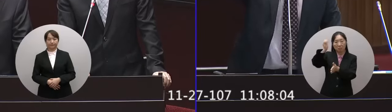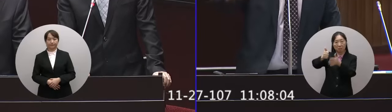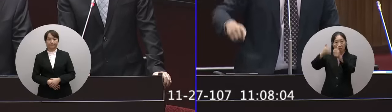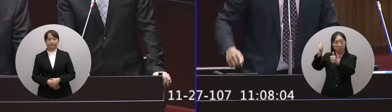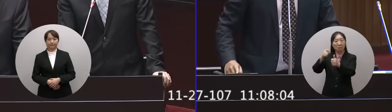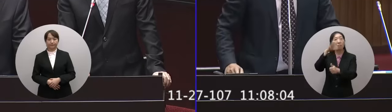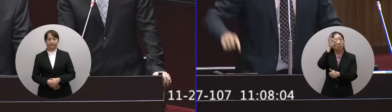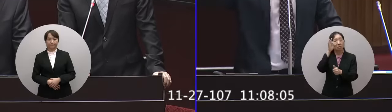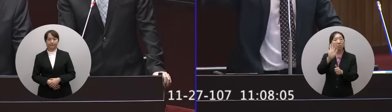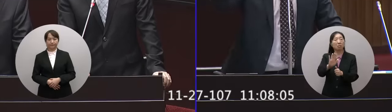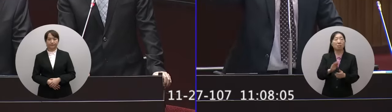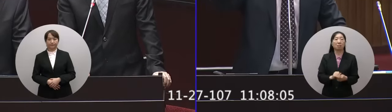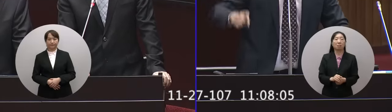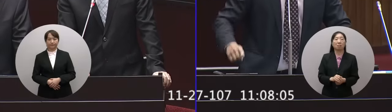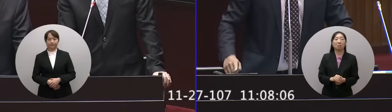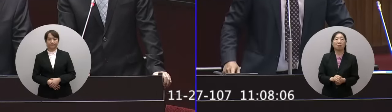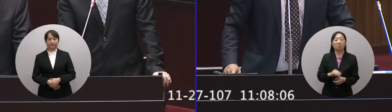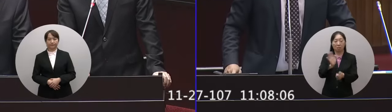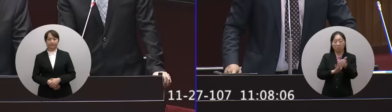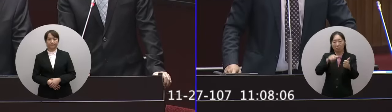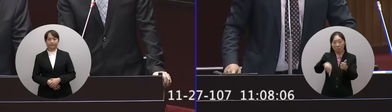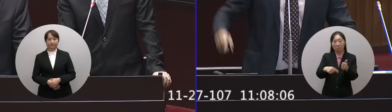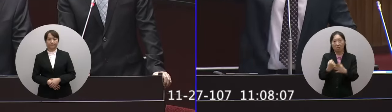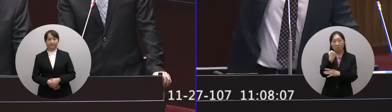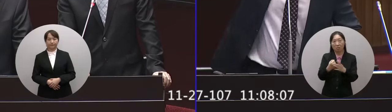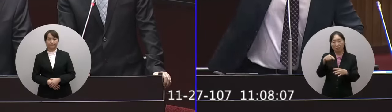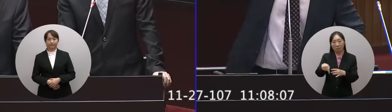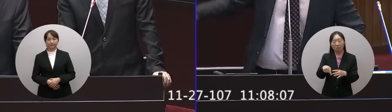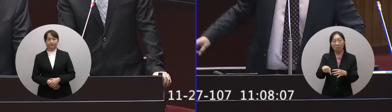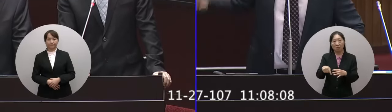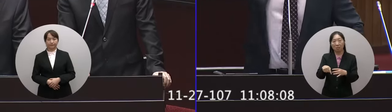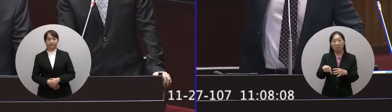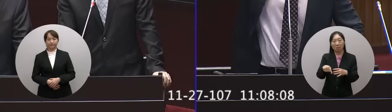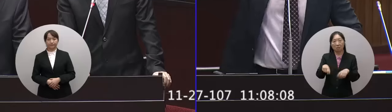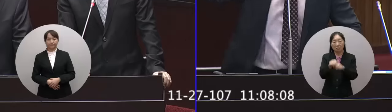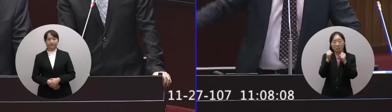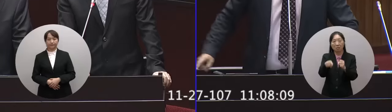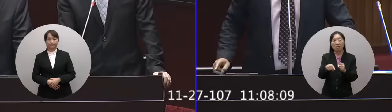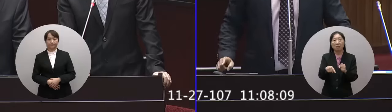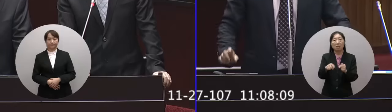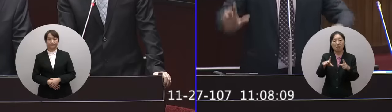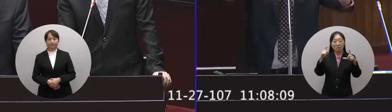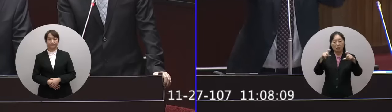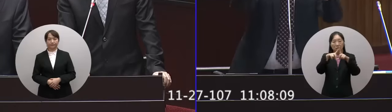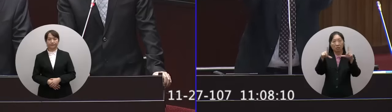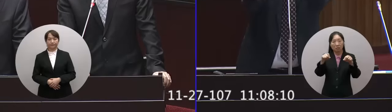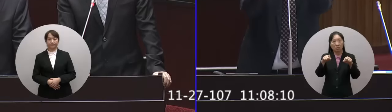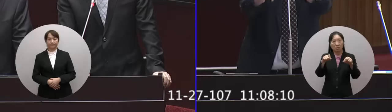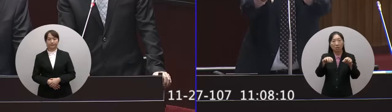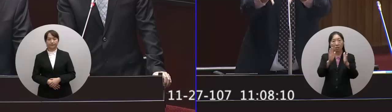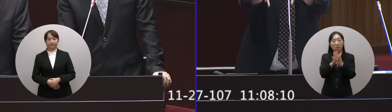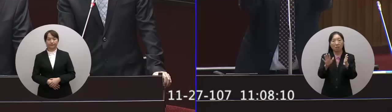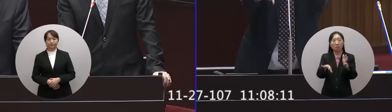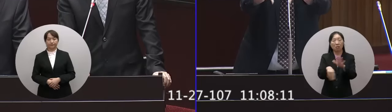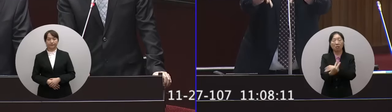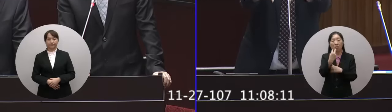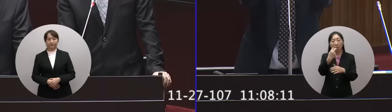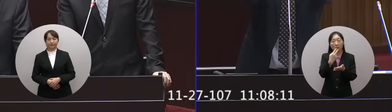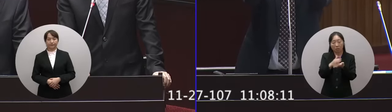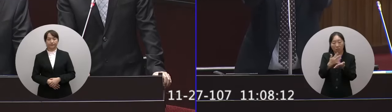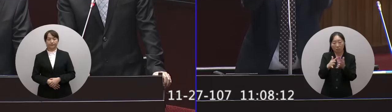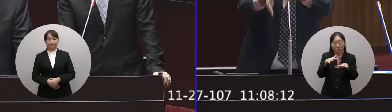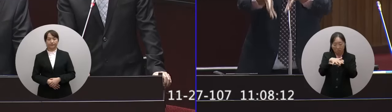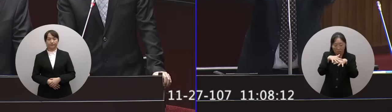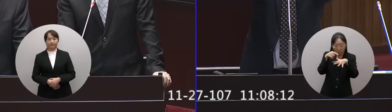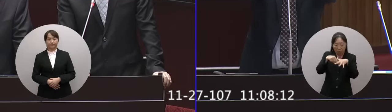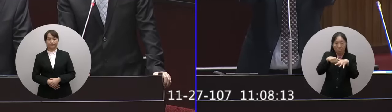看得到造成煮風棒會發生故障這麼離譜的照片一個空氣濾清機的除